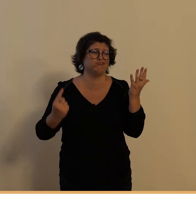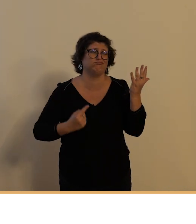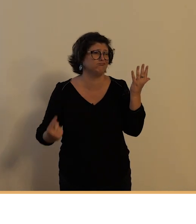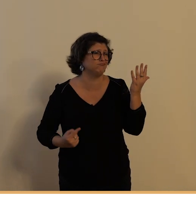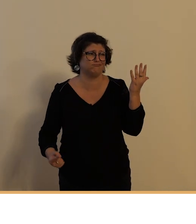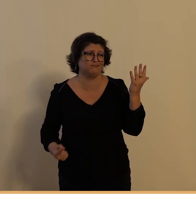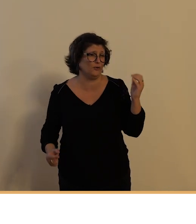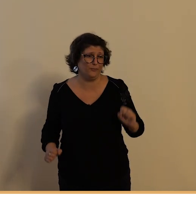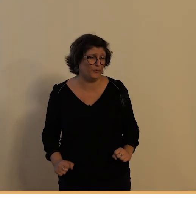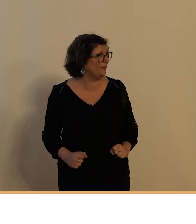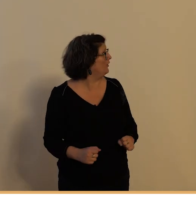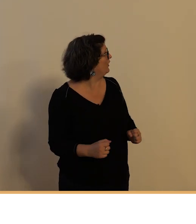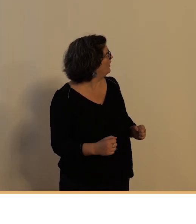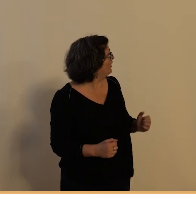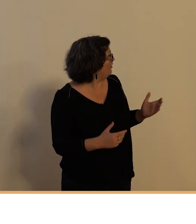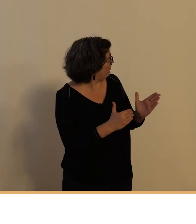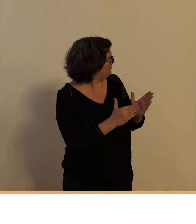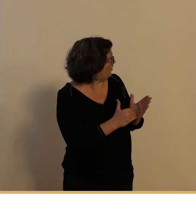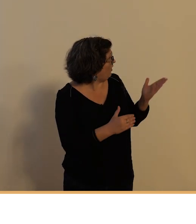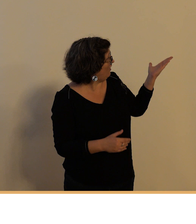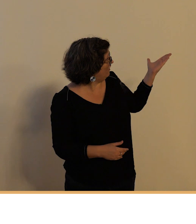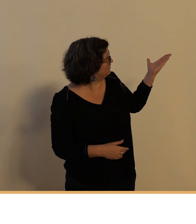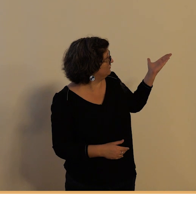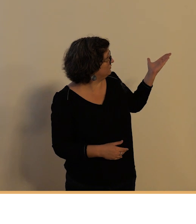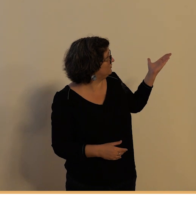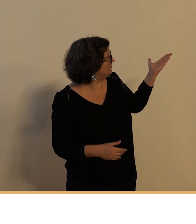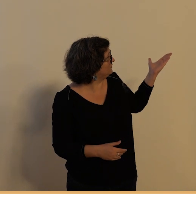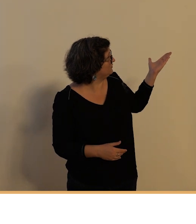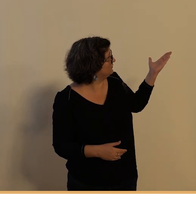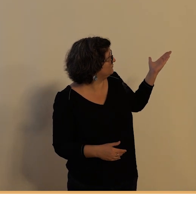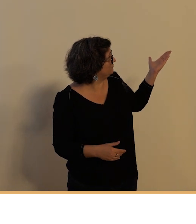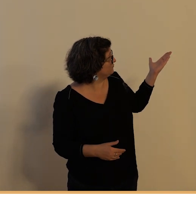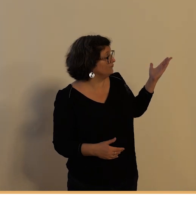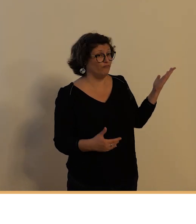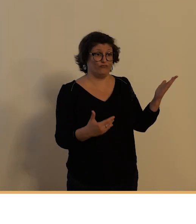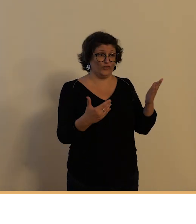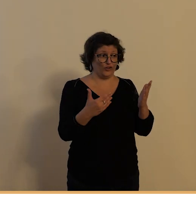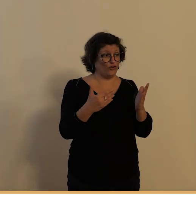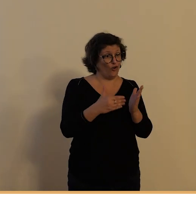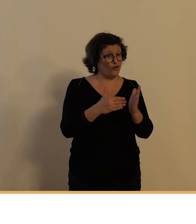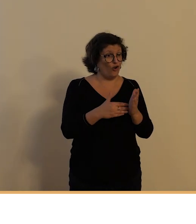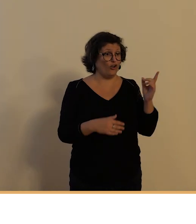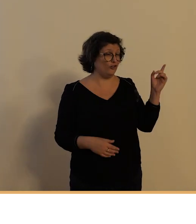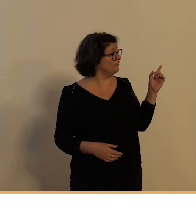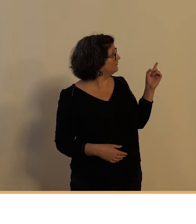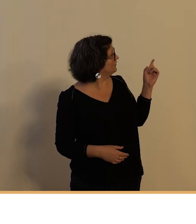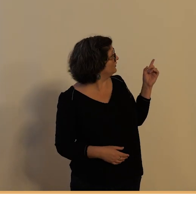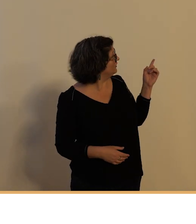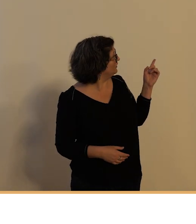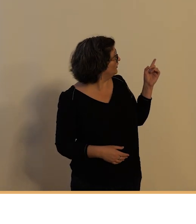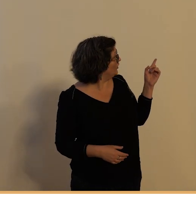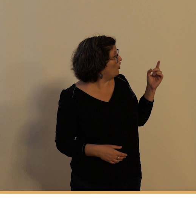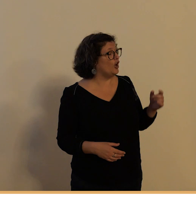continuelle un peu plus loin plus proche de nous ici effectivement des cyclistes au passage le premier s'est